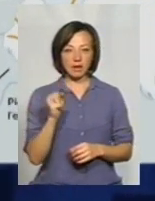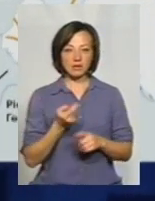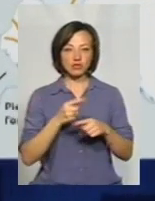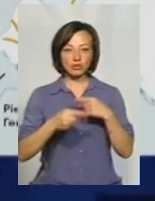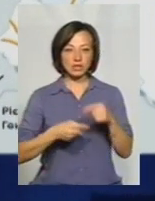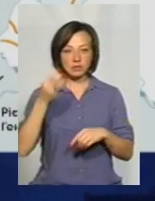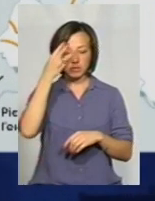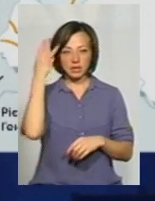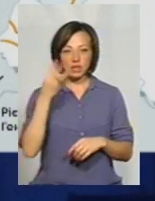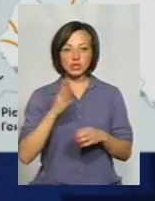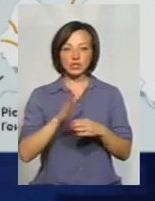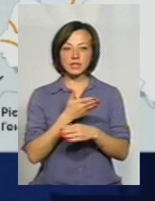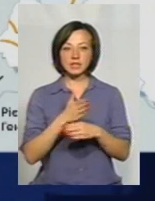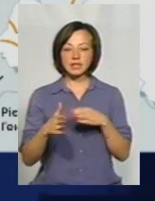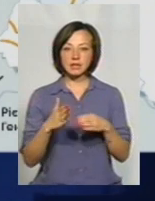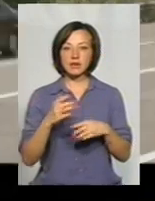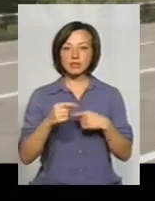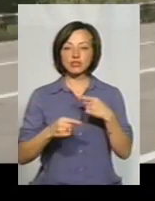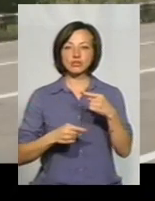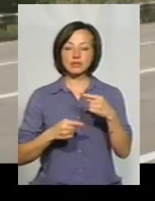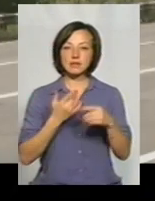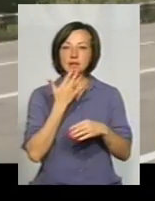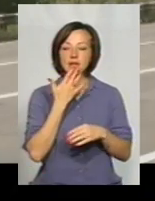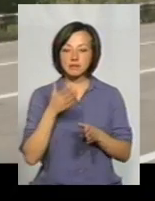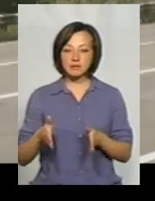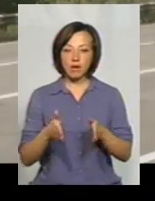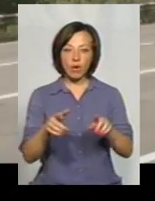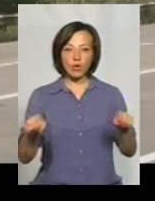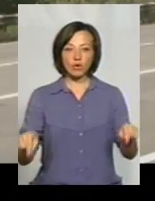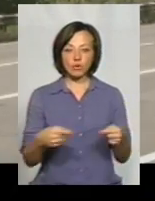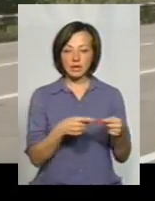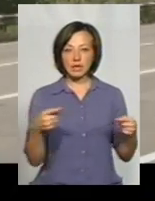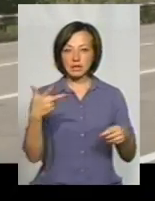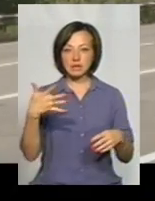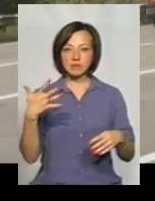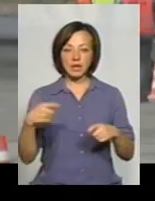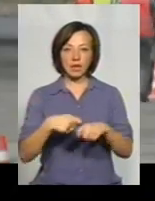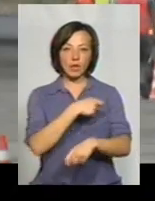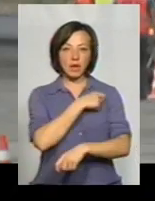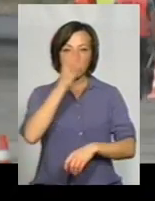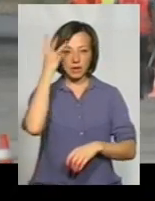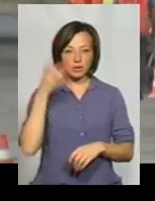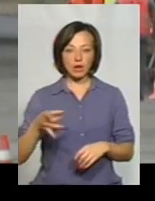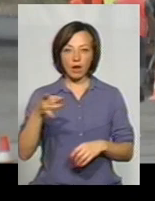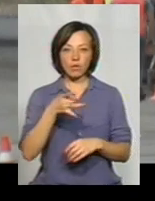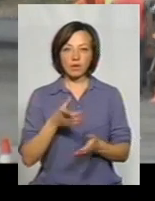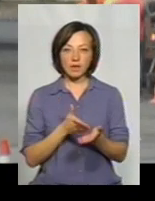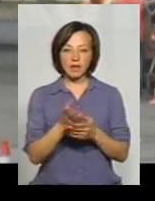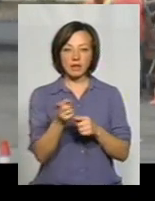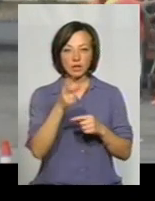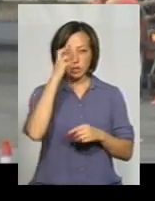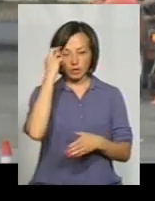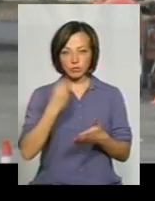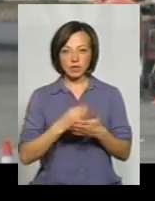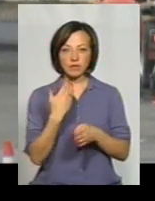частина транснаціонального коридору «Гоу-Хайвей». На оновлення ділянки довжиною 35 кілометрів у Хмельницькому районі в напрямку Тернополя з державного